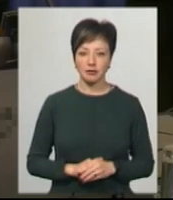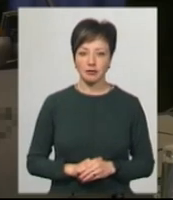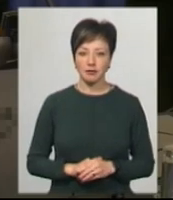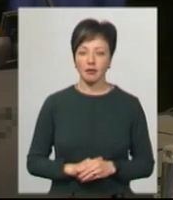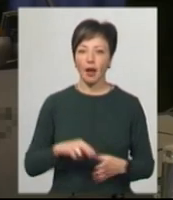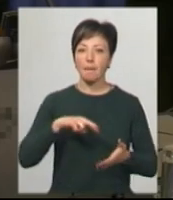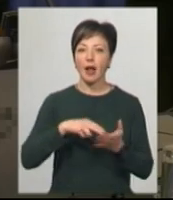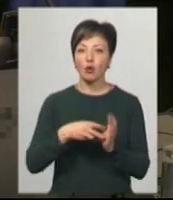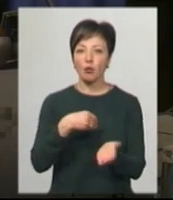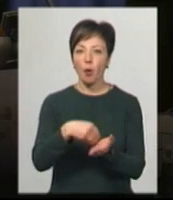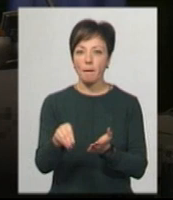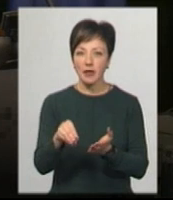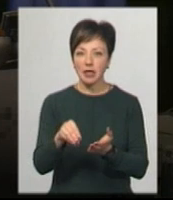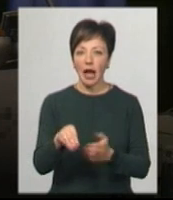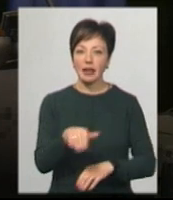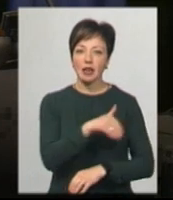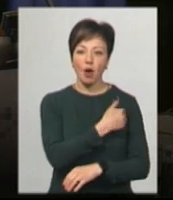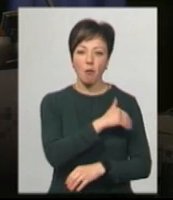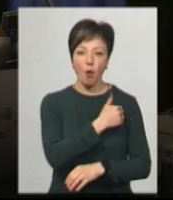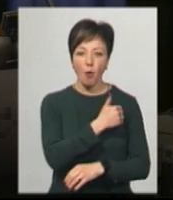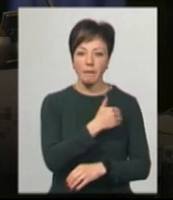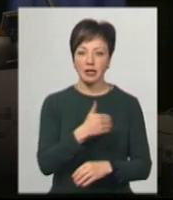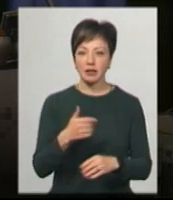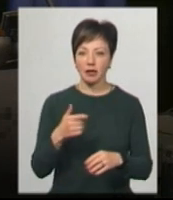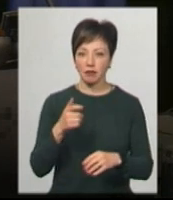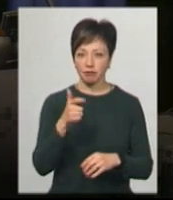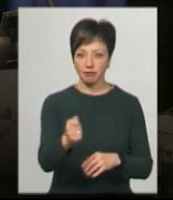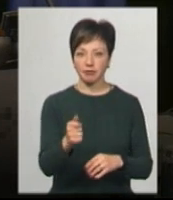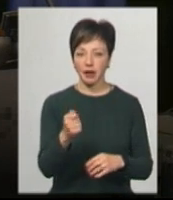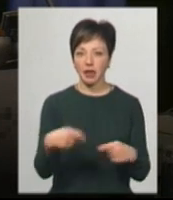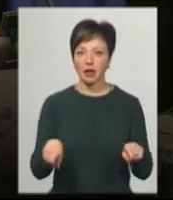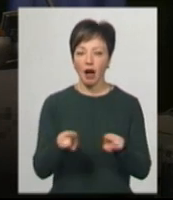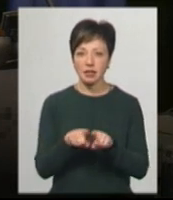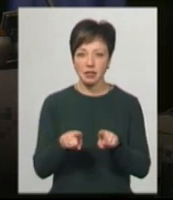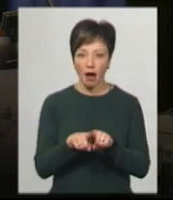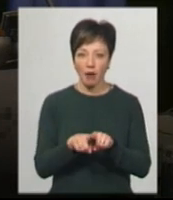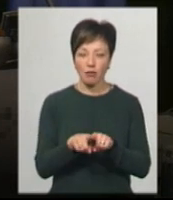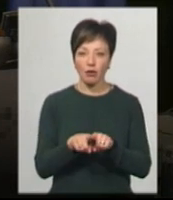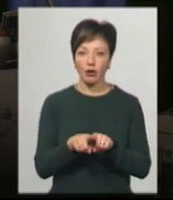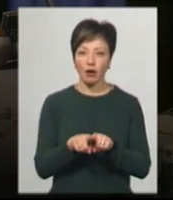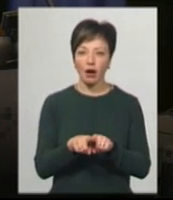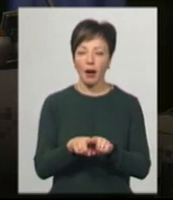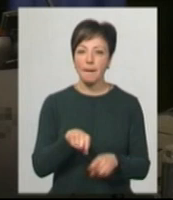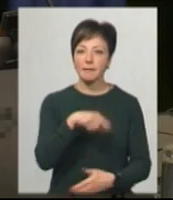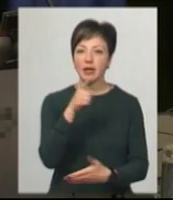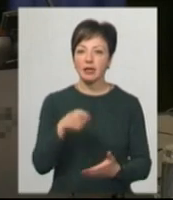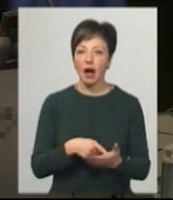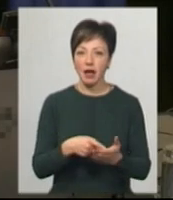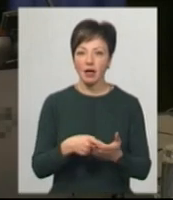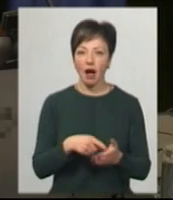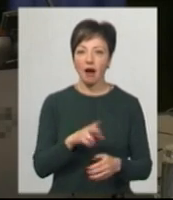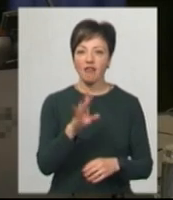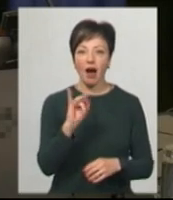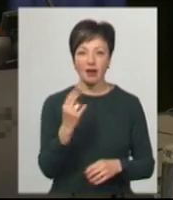Клануємо купити безконтактні термометри, так само безпосередньо питання кварцування.